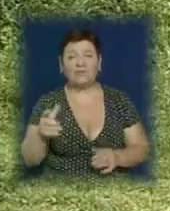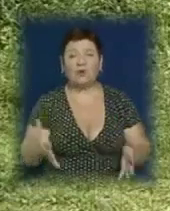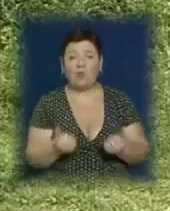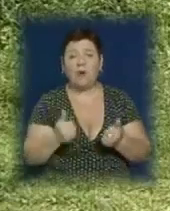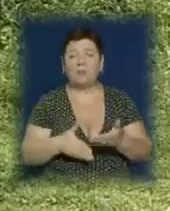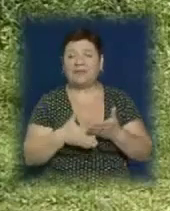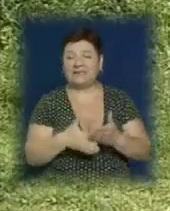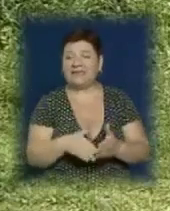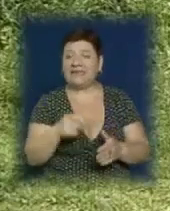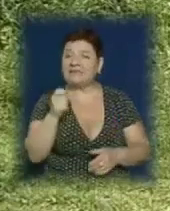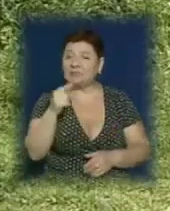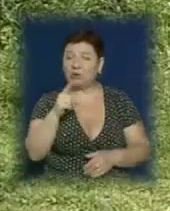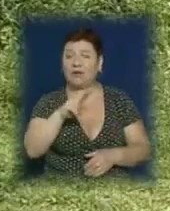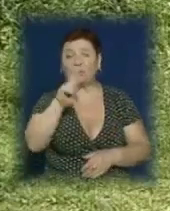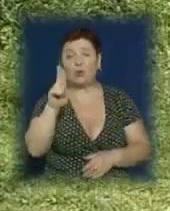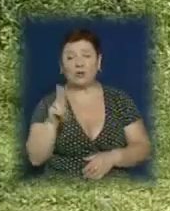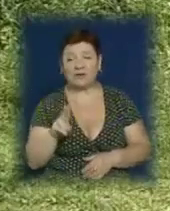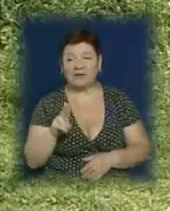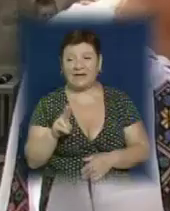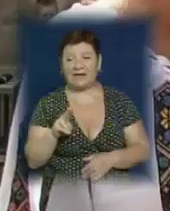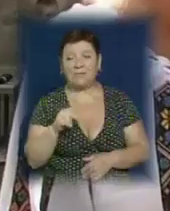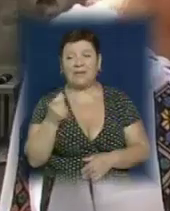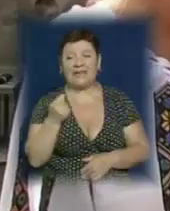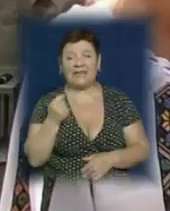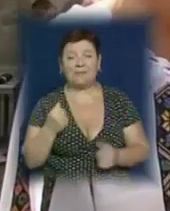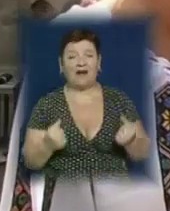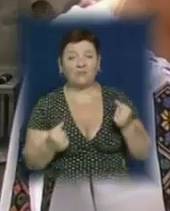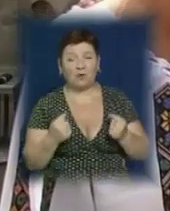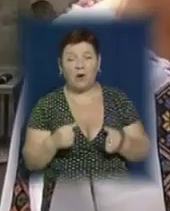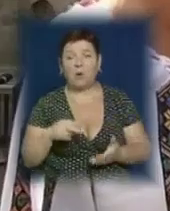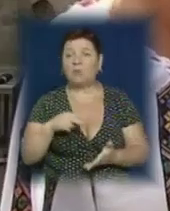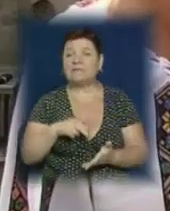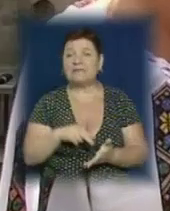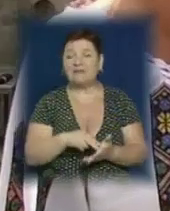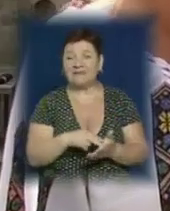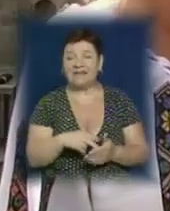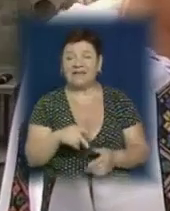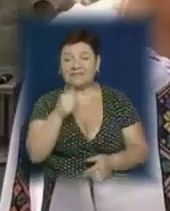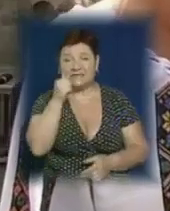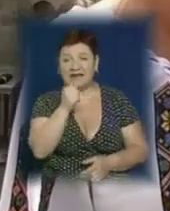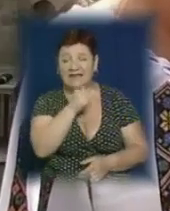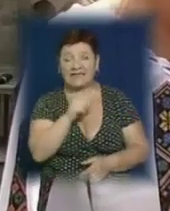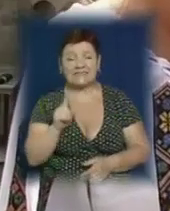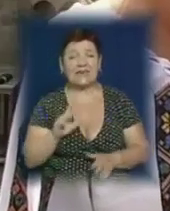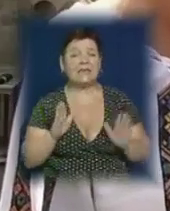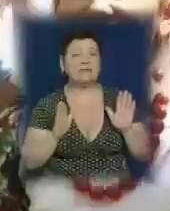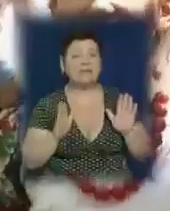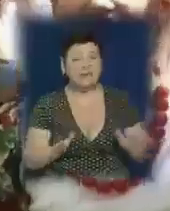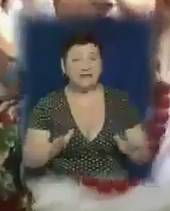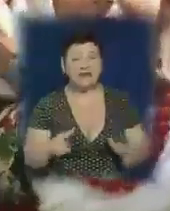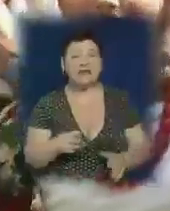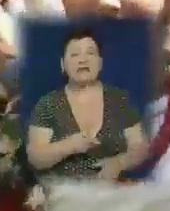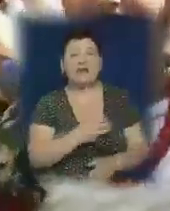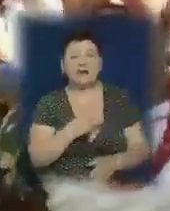платили не золотом, а доларами та новеньким авто. Вчитель, котре й поставила виставу, ділиться секретом. Ця п'єса не тільки забавка для